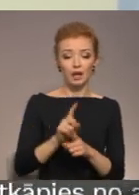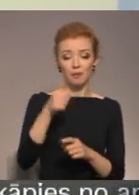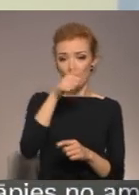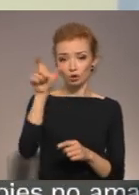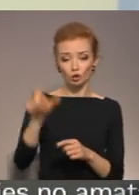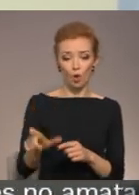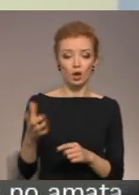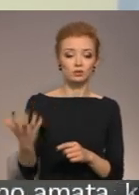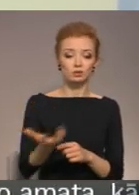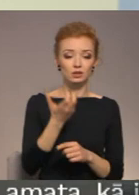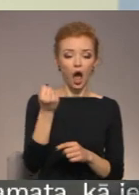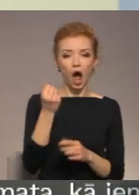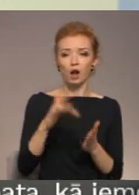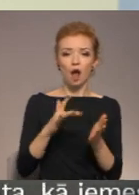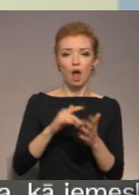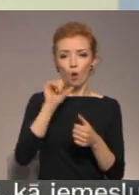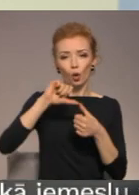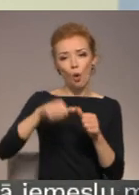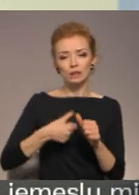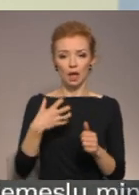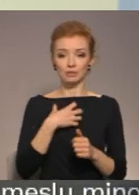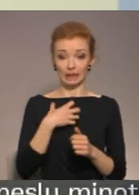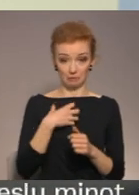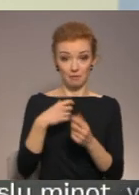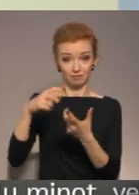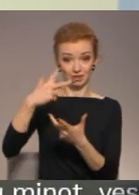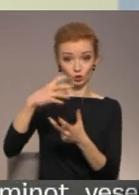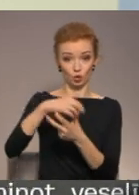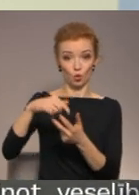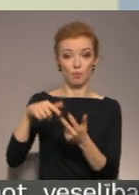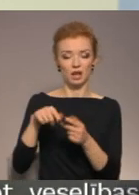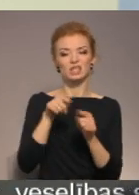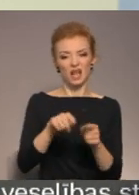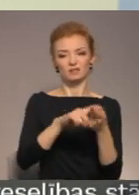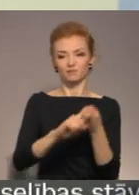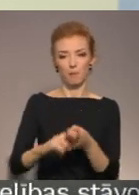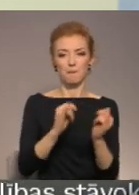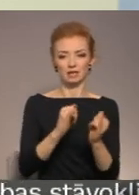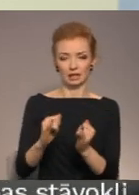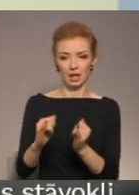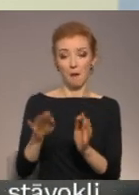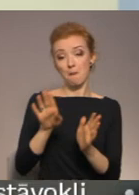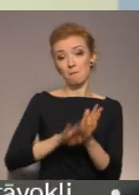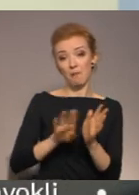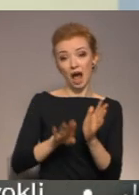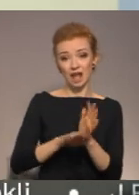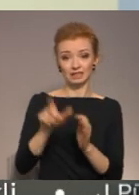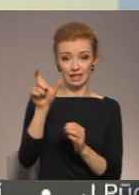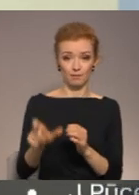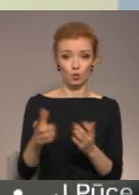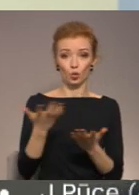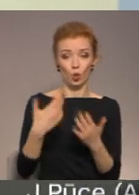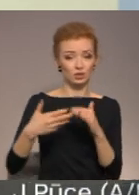ar chroniskam slimībām. Visas šīs lietas pasliktina pie parastiem koronavīrustiem, kur ir sen